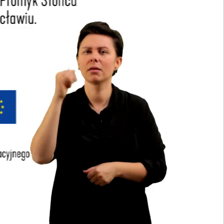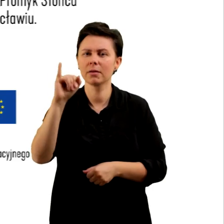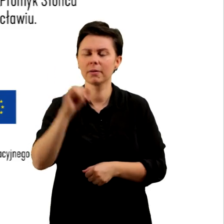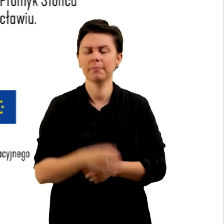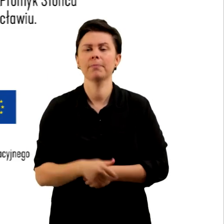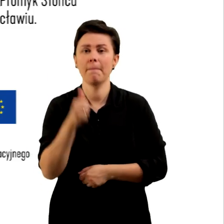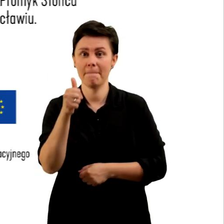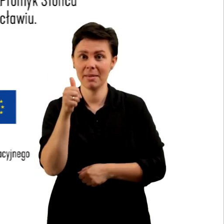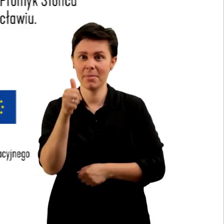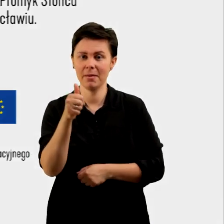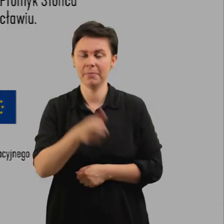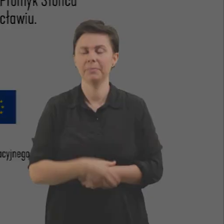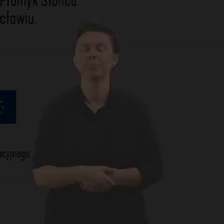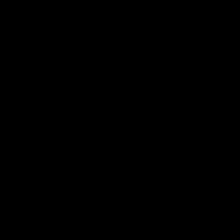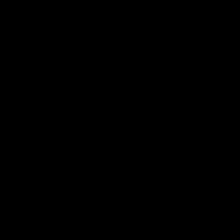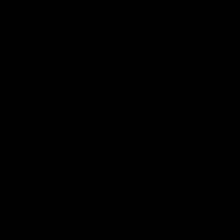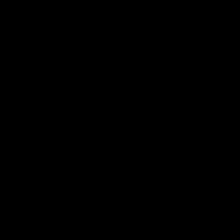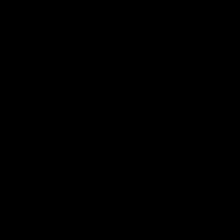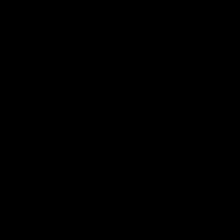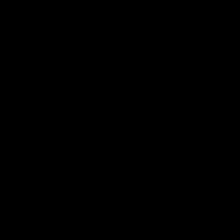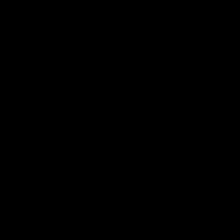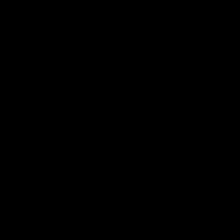www.humanitarium.eitplus.pl